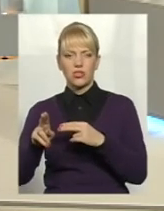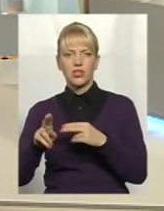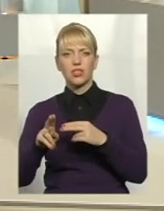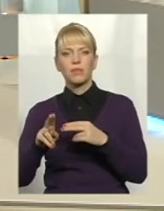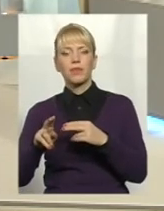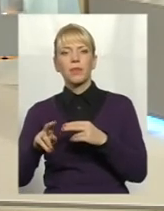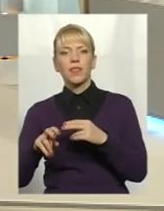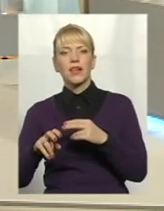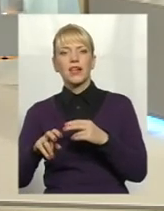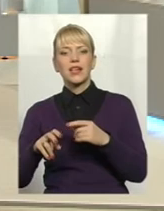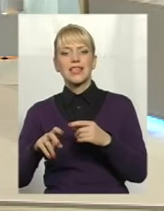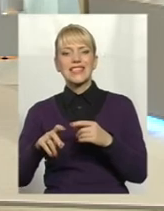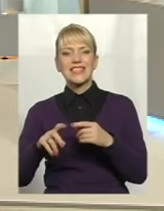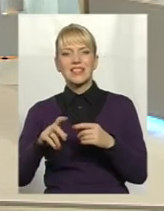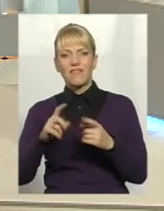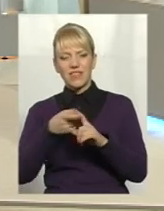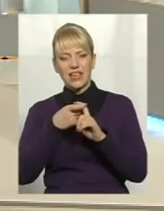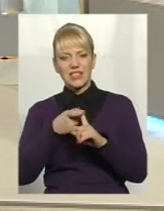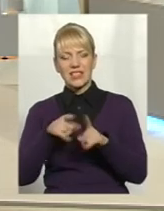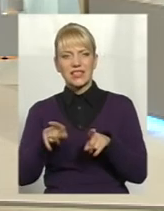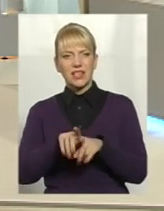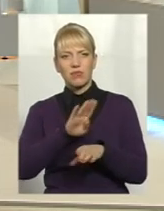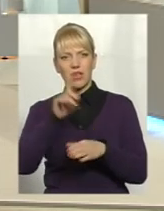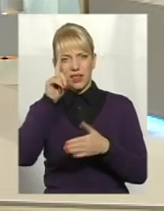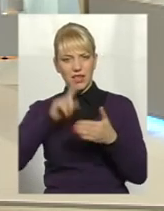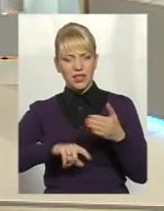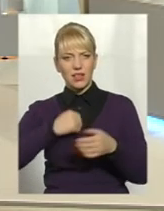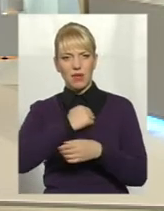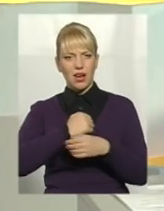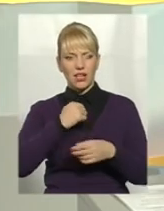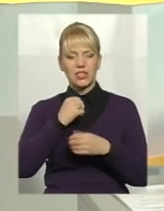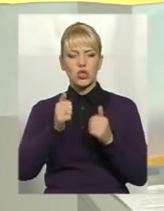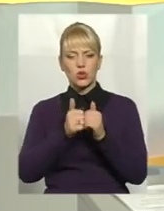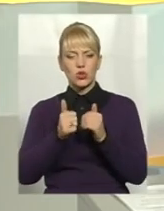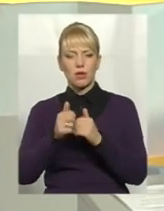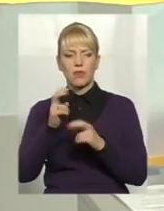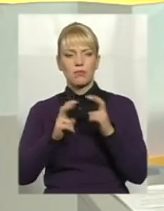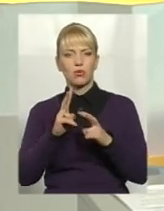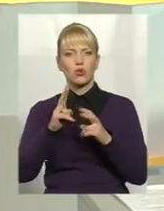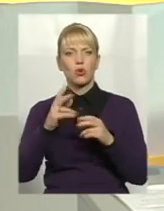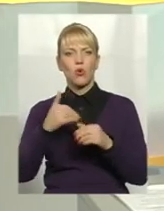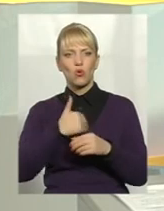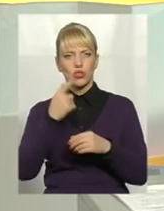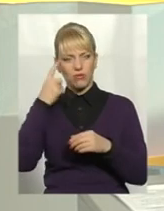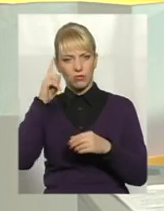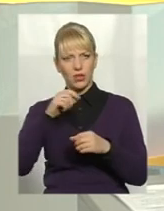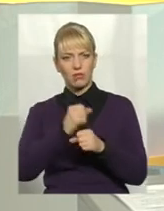ну, ненадійним і агресивним сусідом підприємства, які хочуть і вміють працювати, все ж